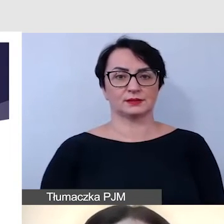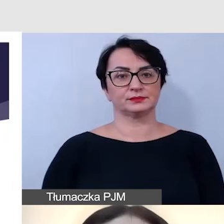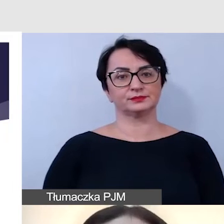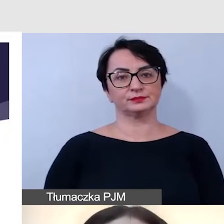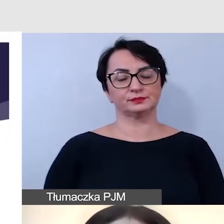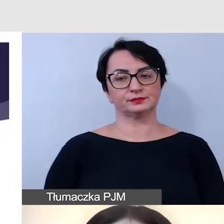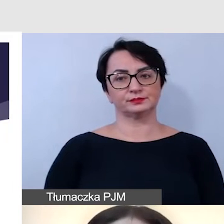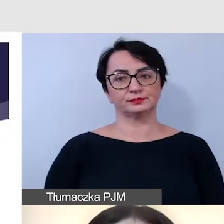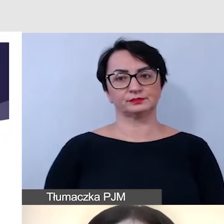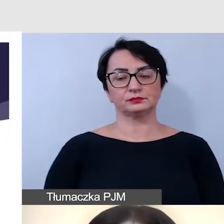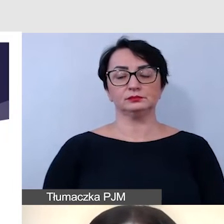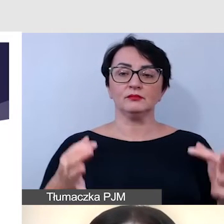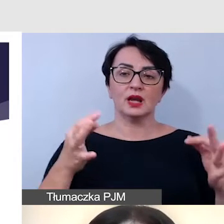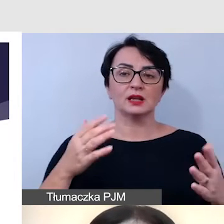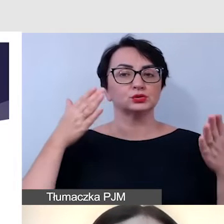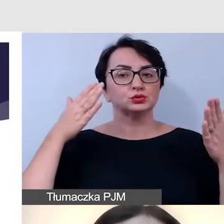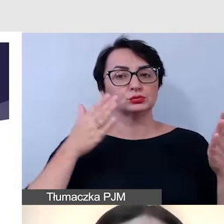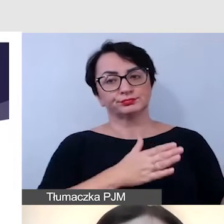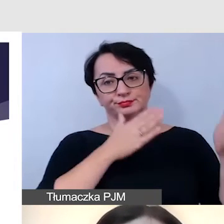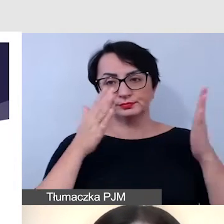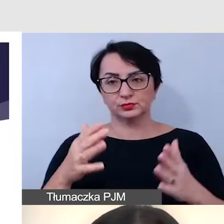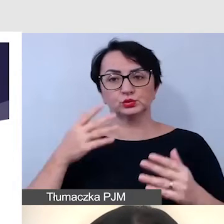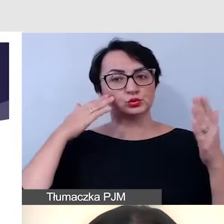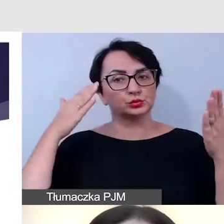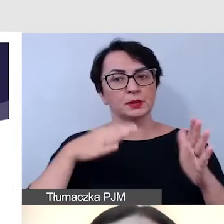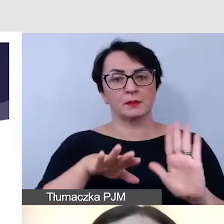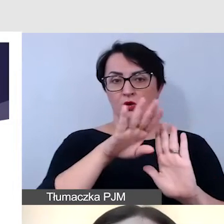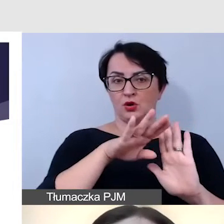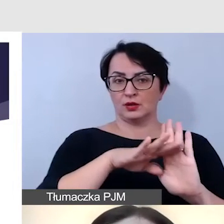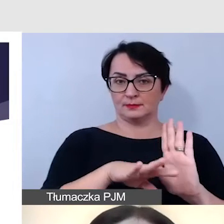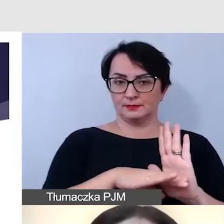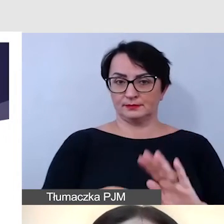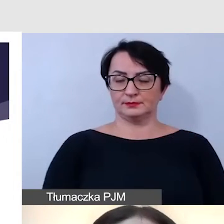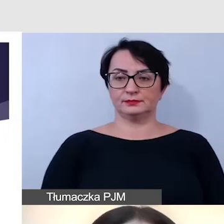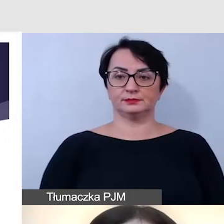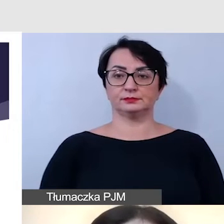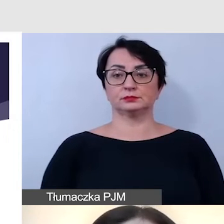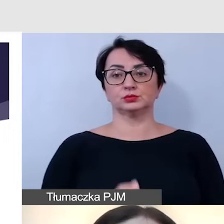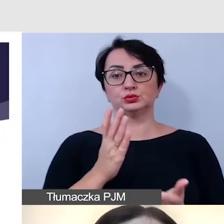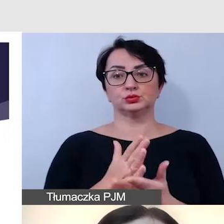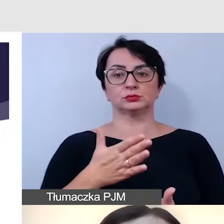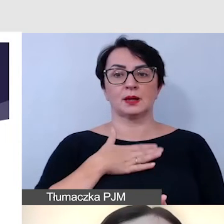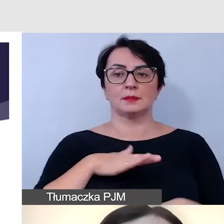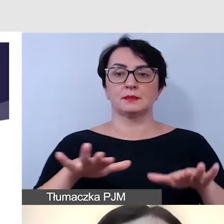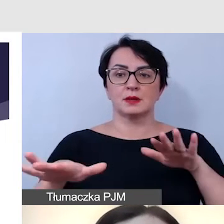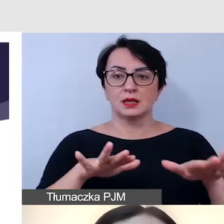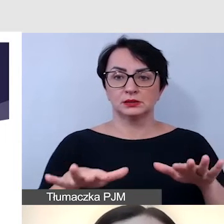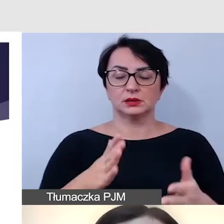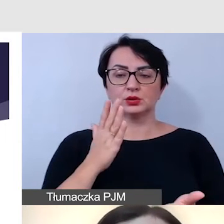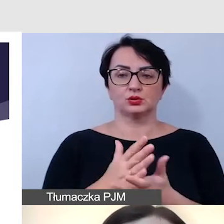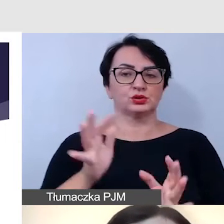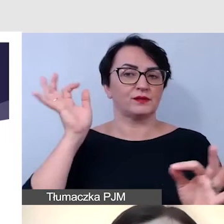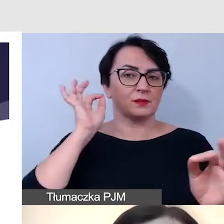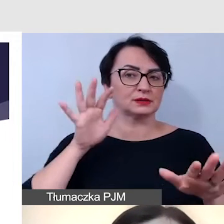Potem możemy skupić się na programie wydarzenia. Kiedy już mamy opracowane miejsce, informacje o miejscu, możemy